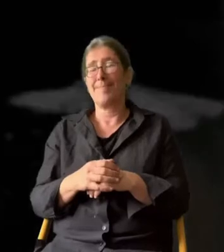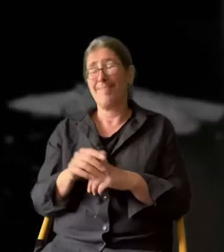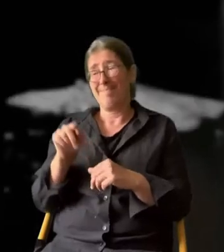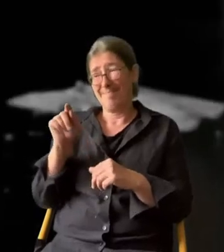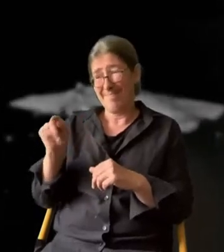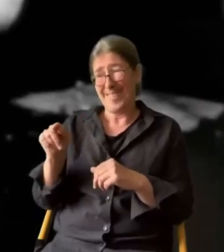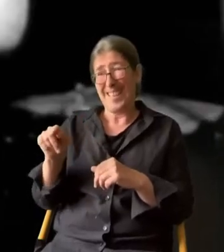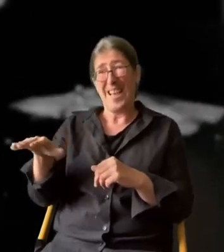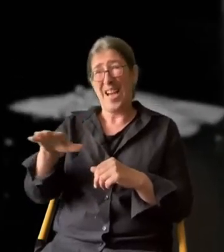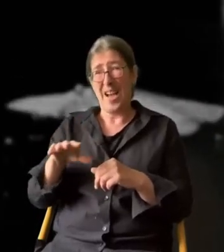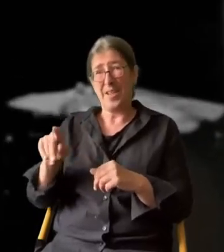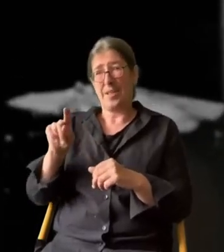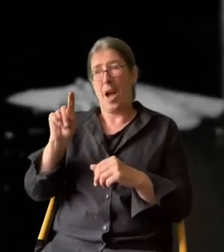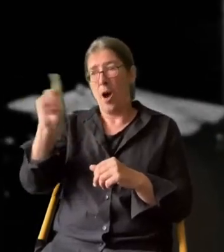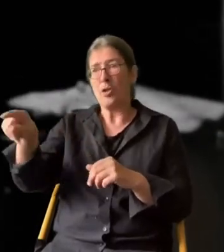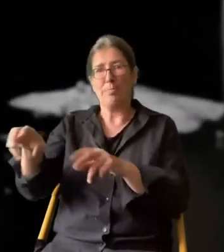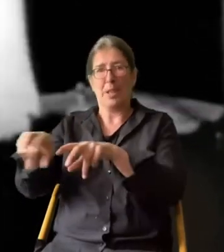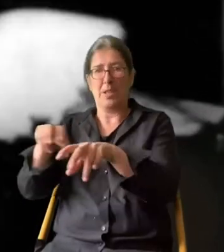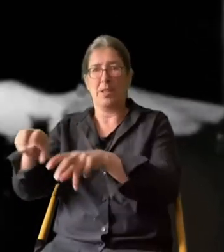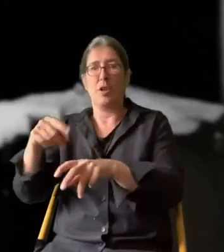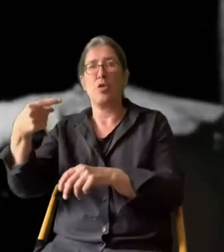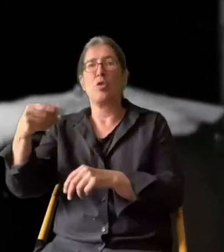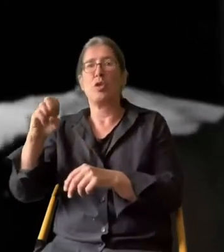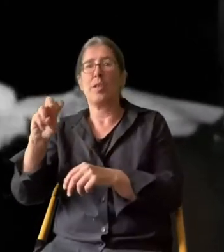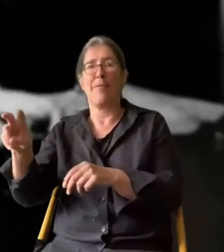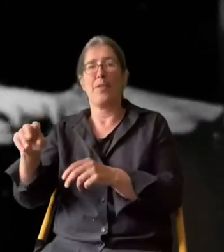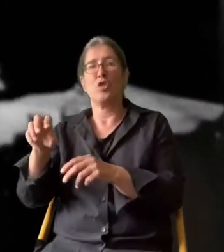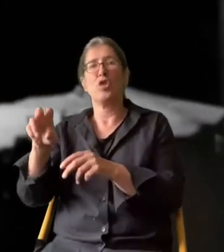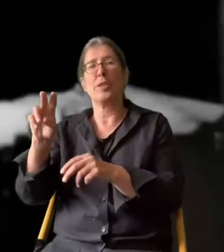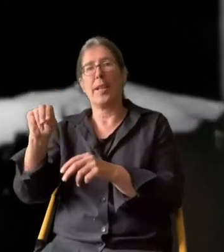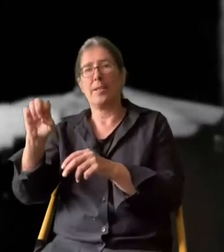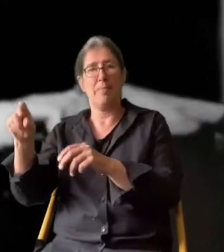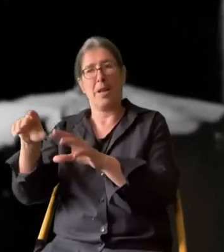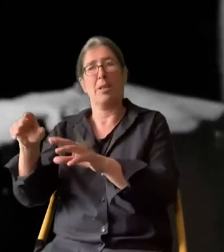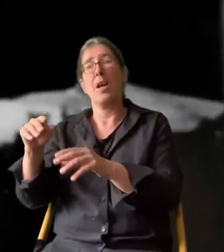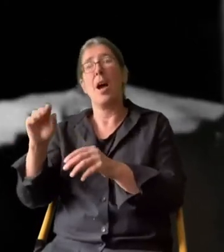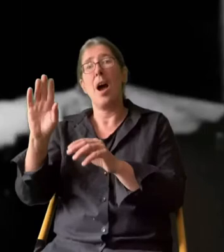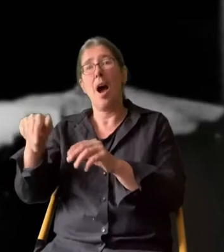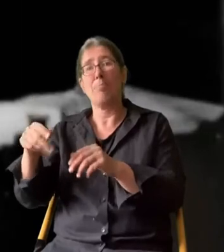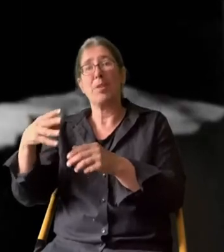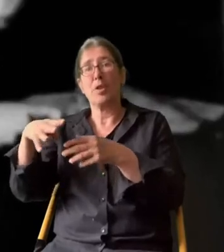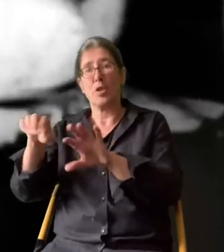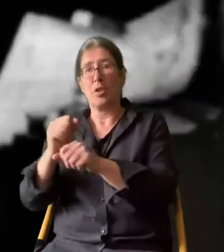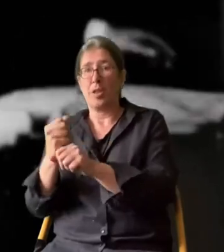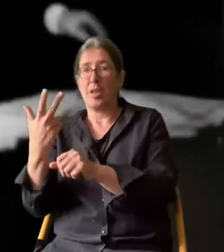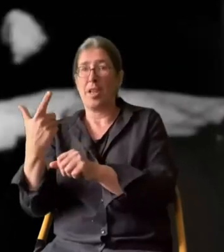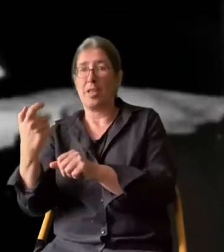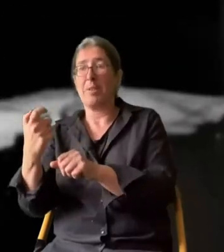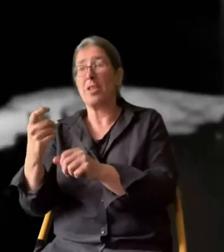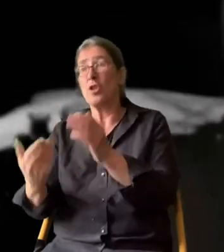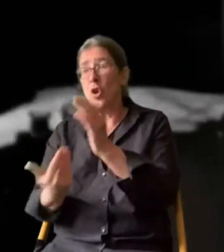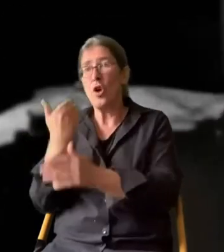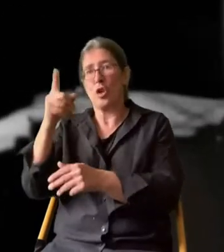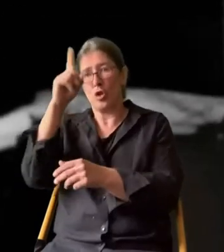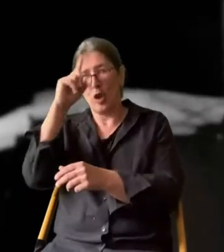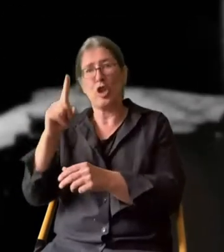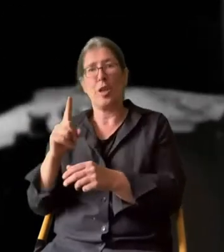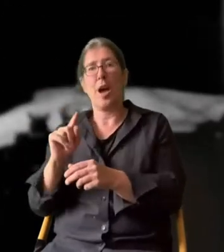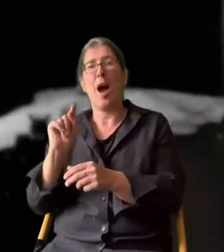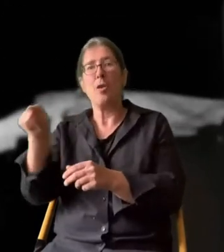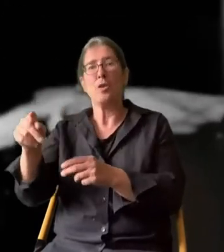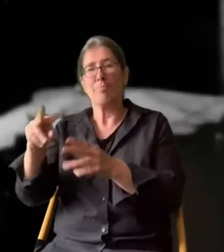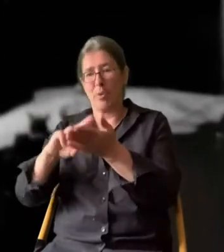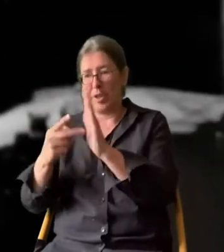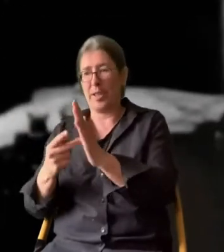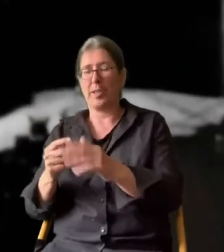Mit Reichsaußenminister Gustav Stresemann gewinnt ab 1923 eine neue deutsche Außenpolitik an Profil.